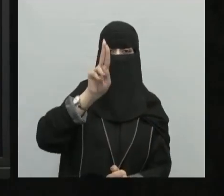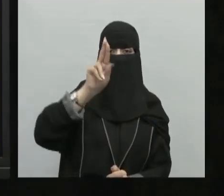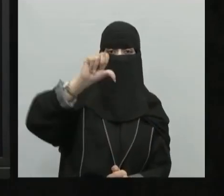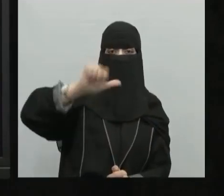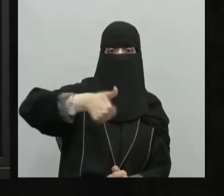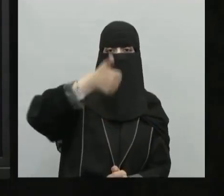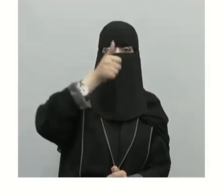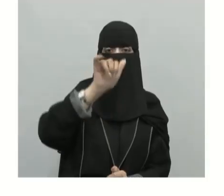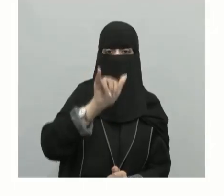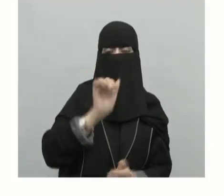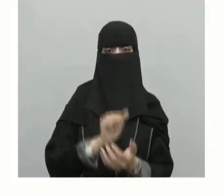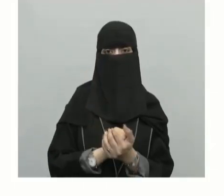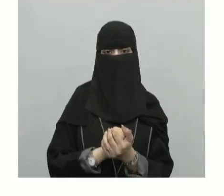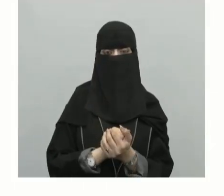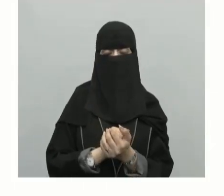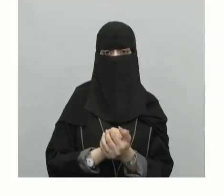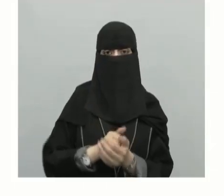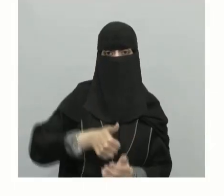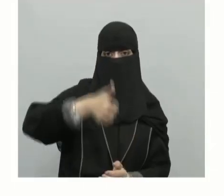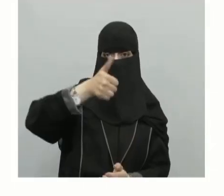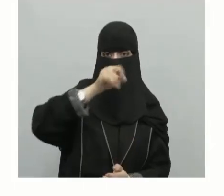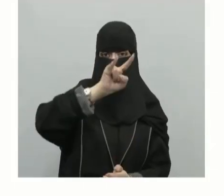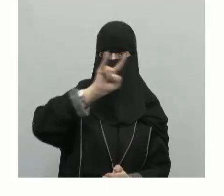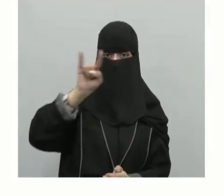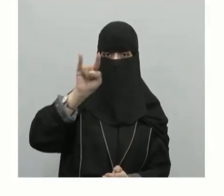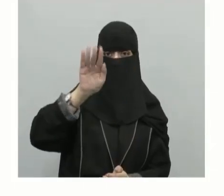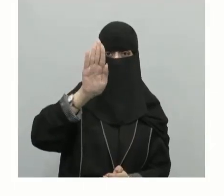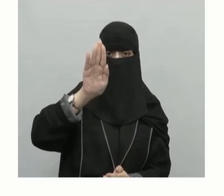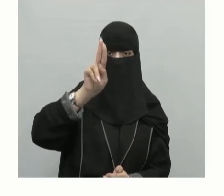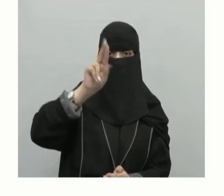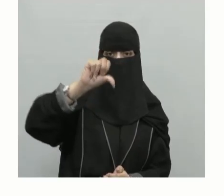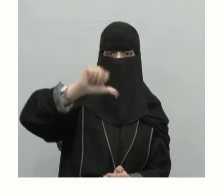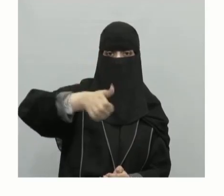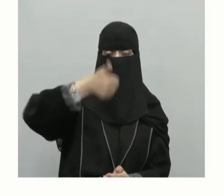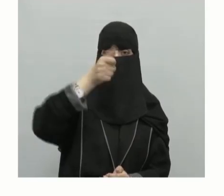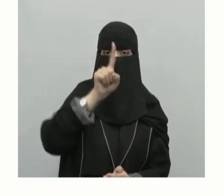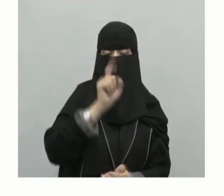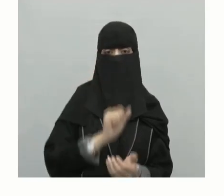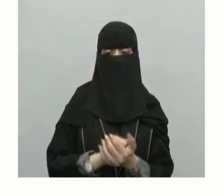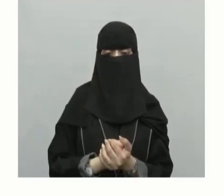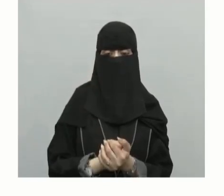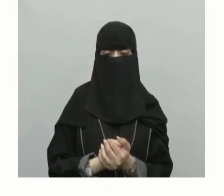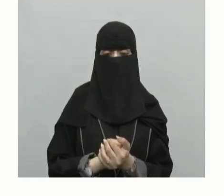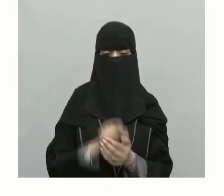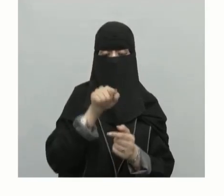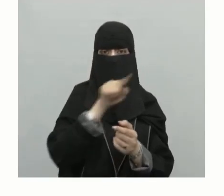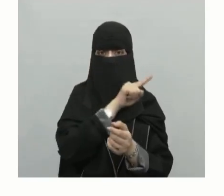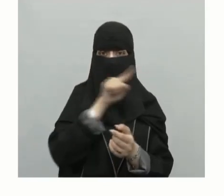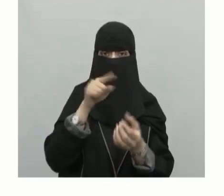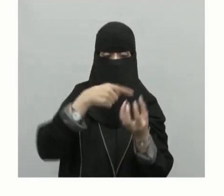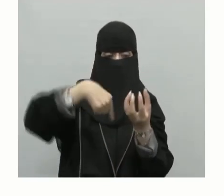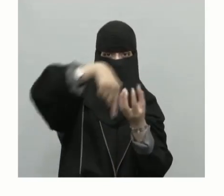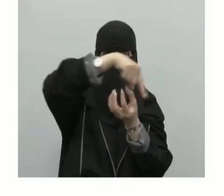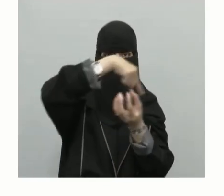رسمت لكم قبل قليل نرسمه مرة أخرى هذا هو خط